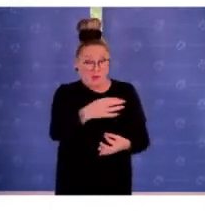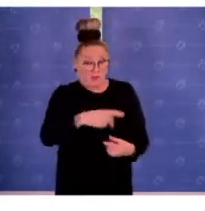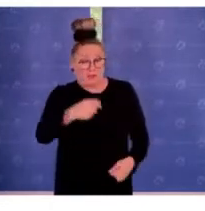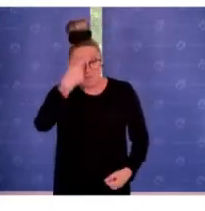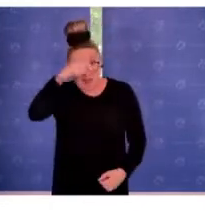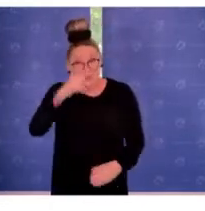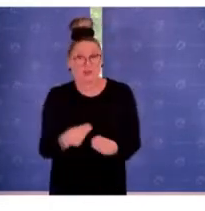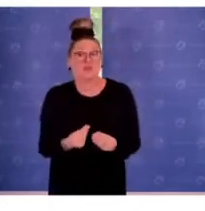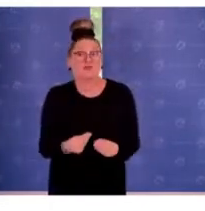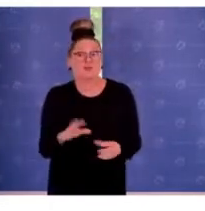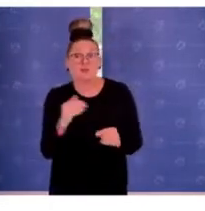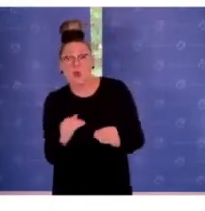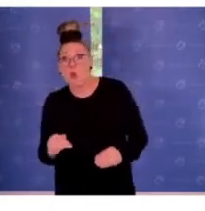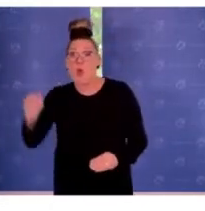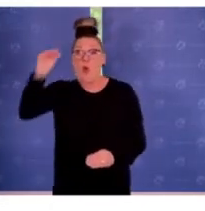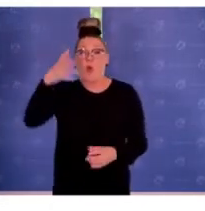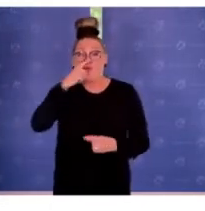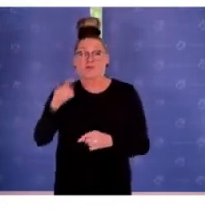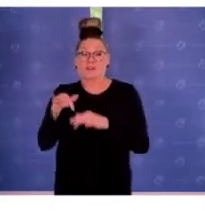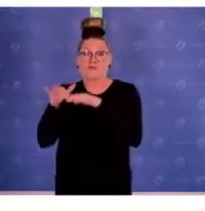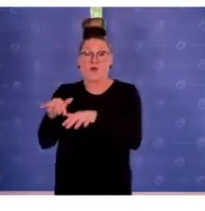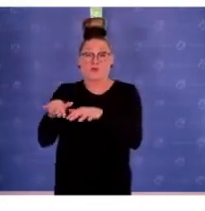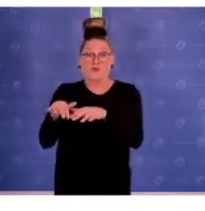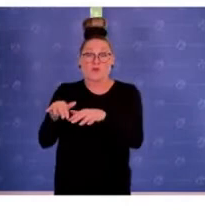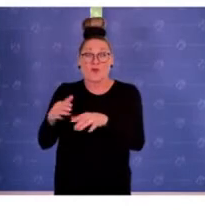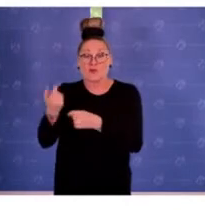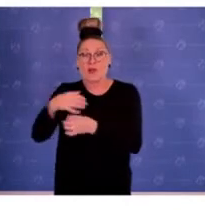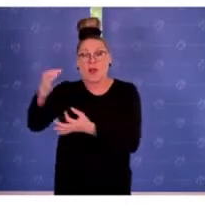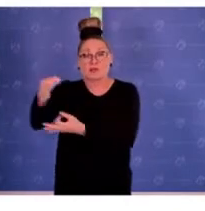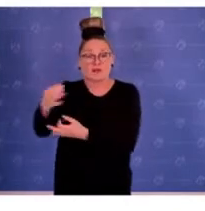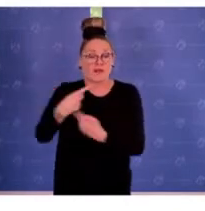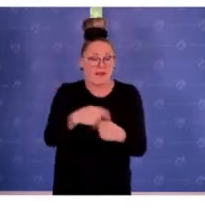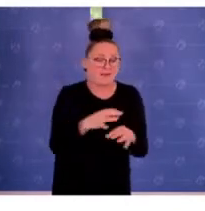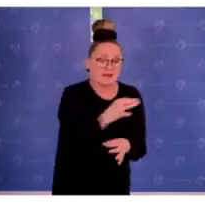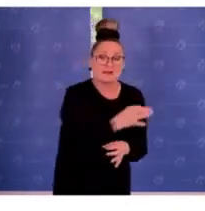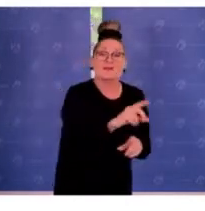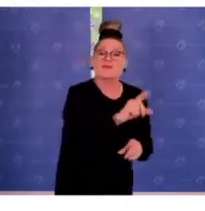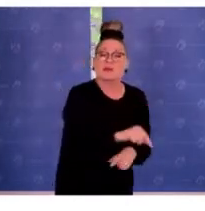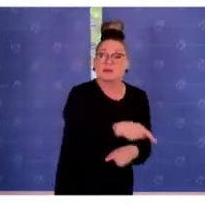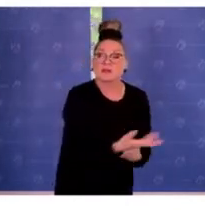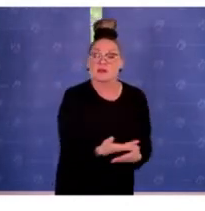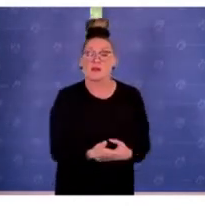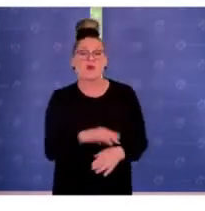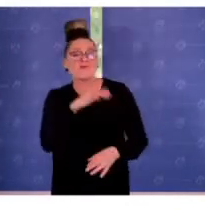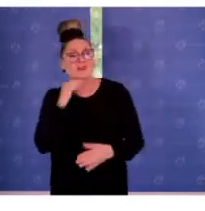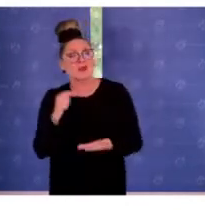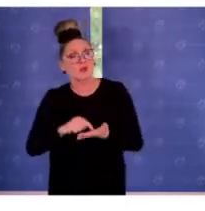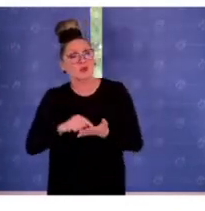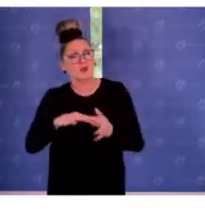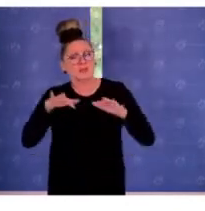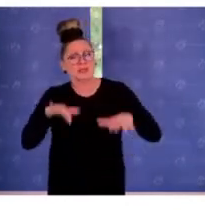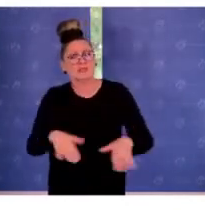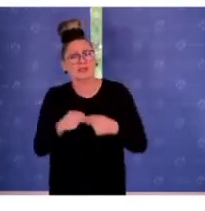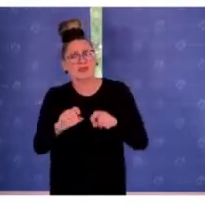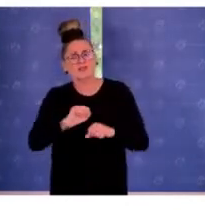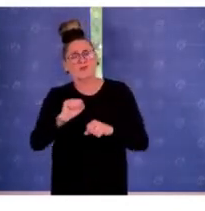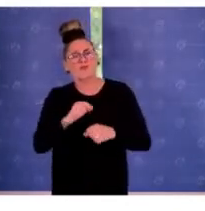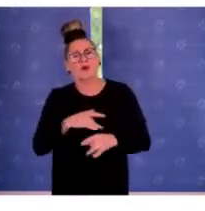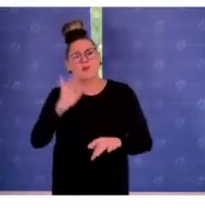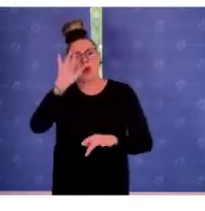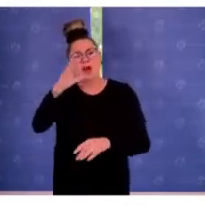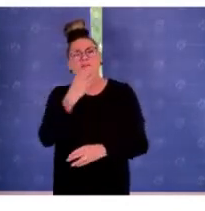ein hohes Maß an Vorfällen zu verzeichnen ist. Andererseits auch immer wieder Anlässe, die zu antisemitischen